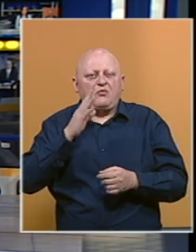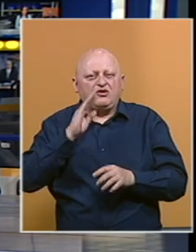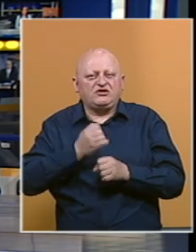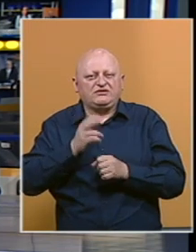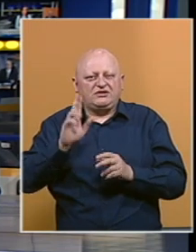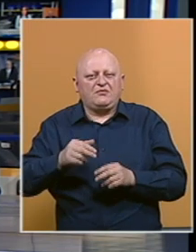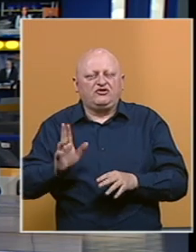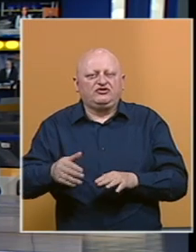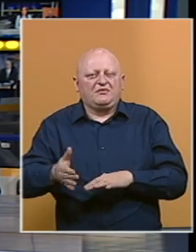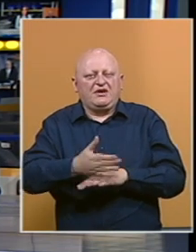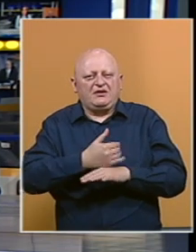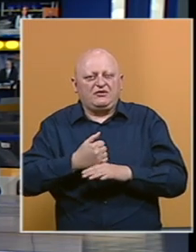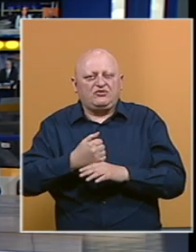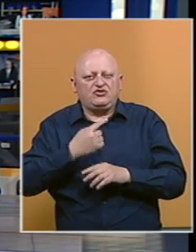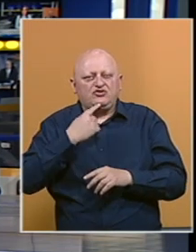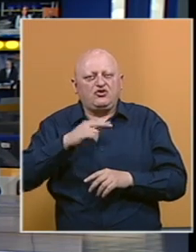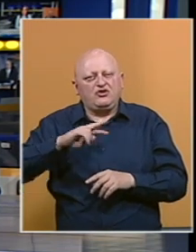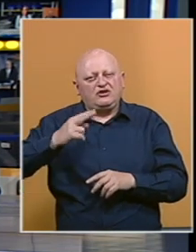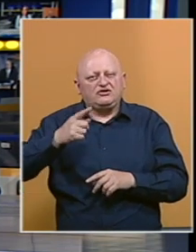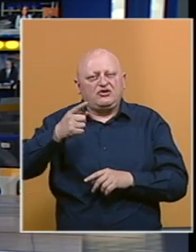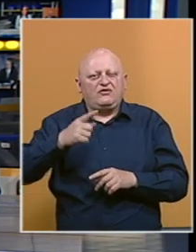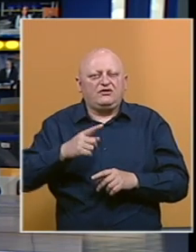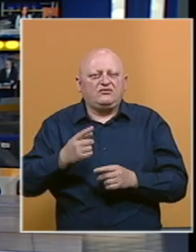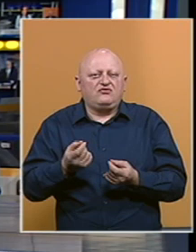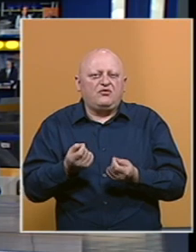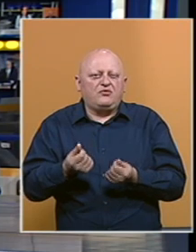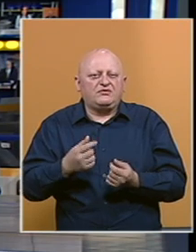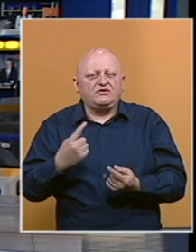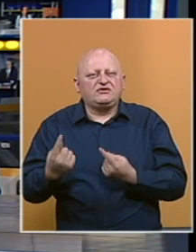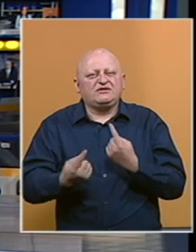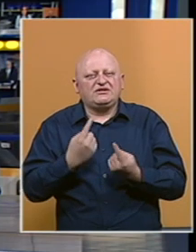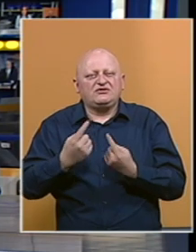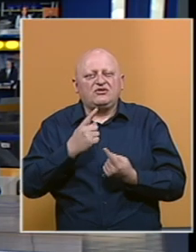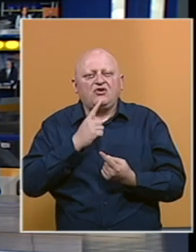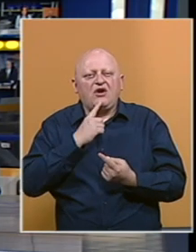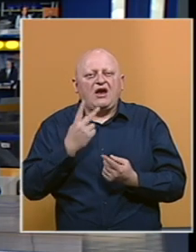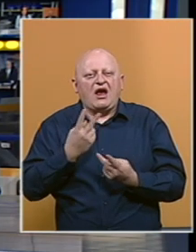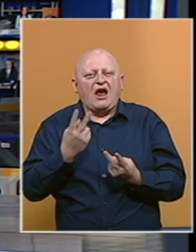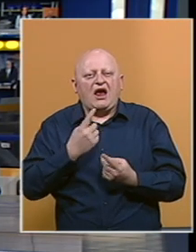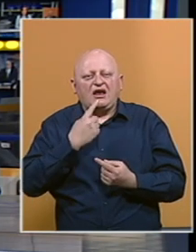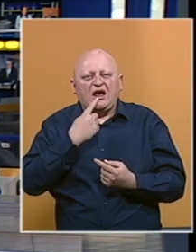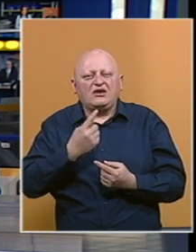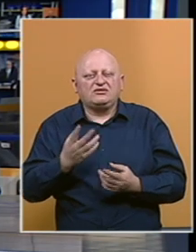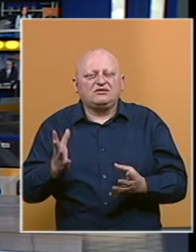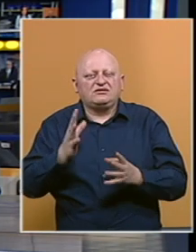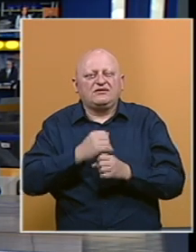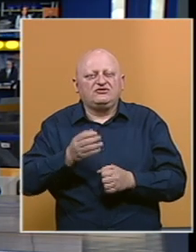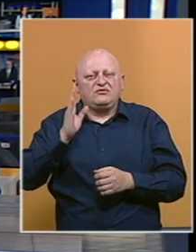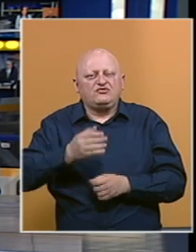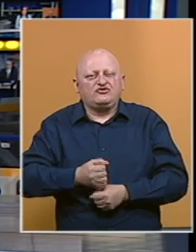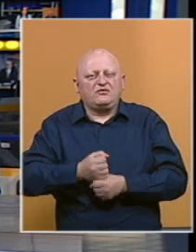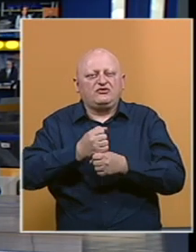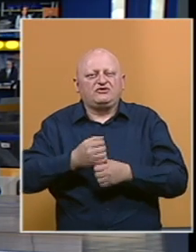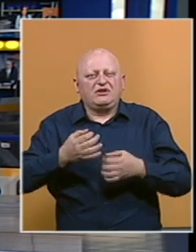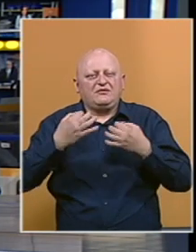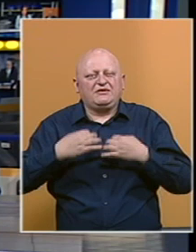koje BiH može imati koristi, dok je za druge ovo tek procjena situacije od koje će, kako kažu, zavisiti